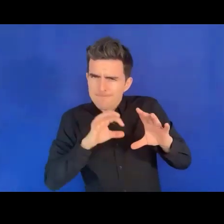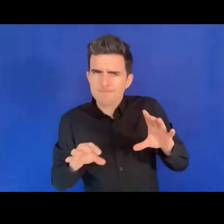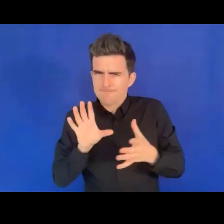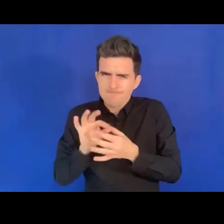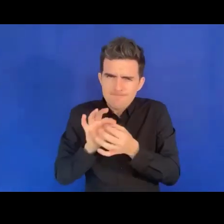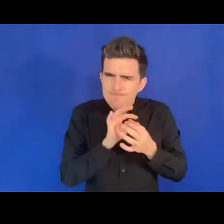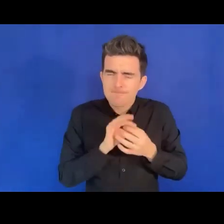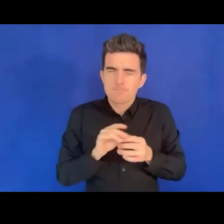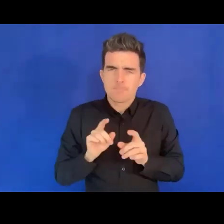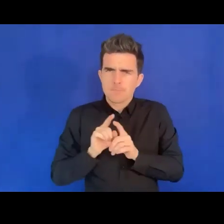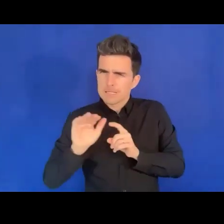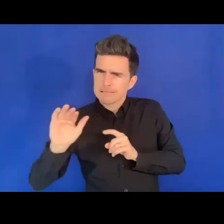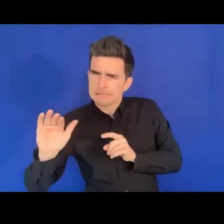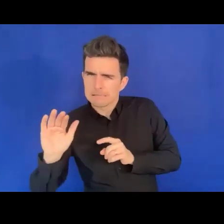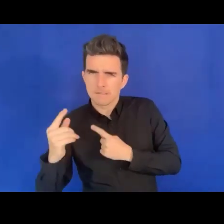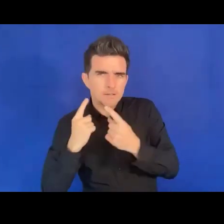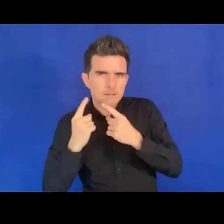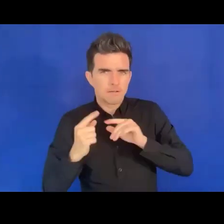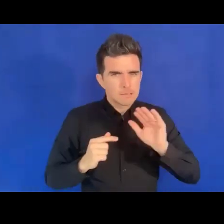nous,